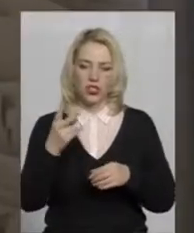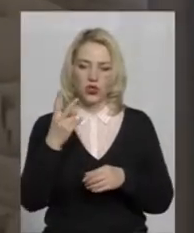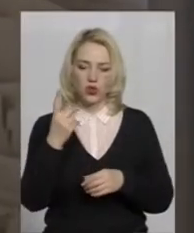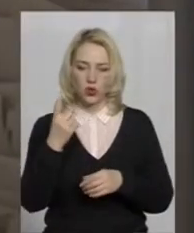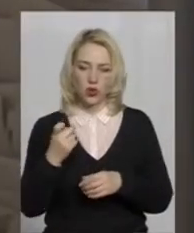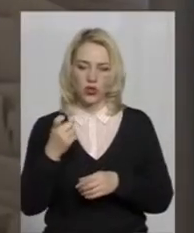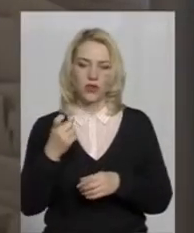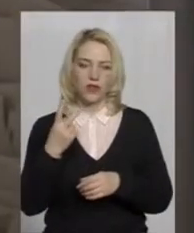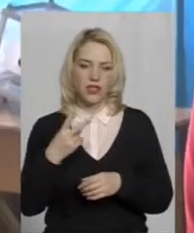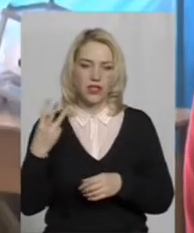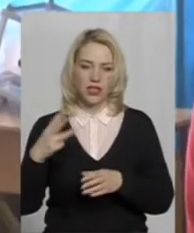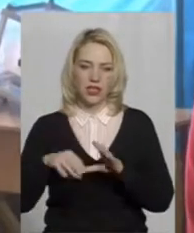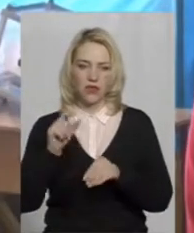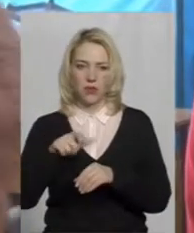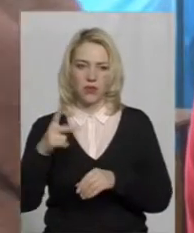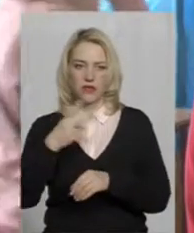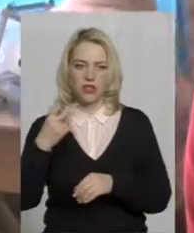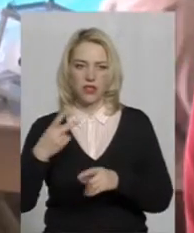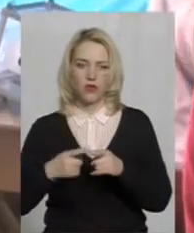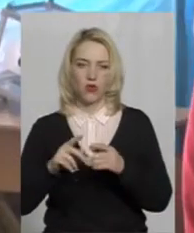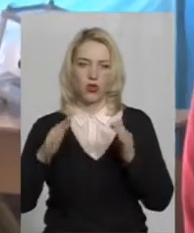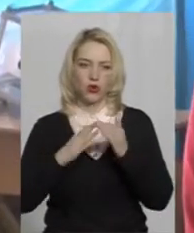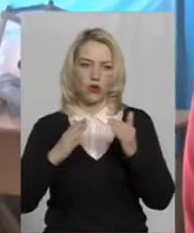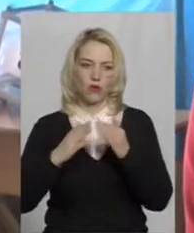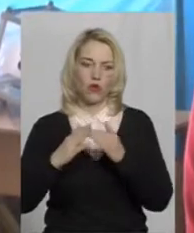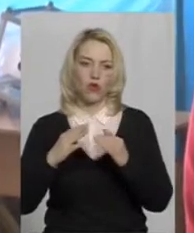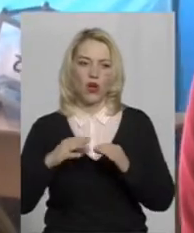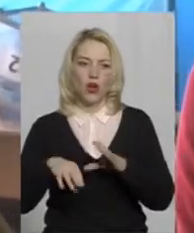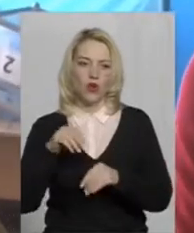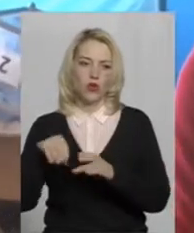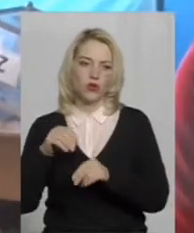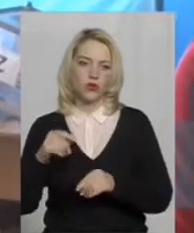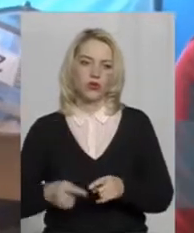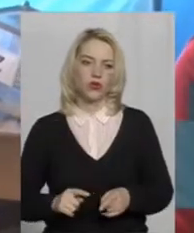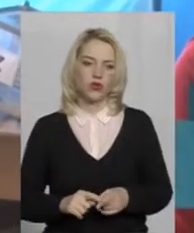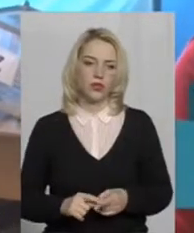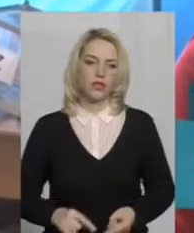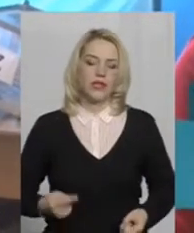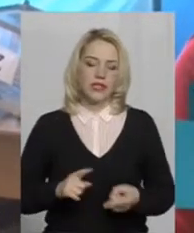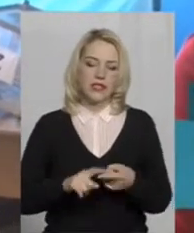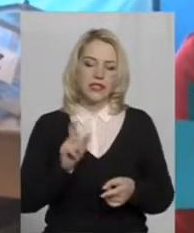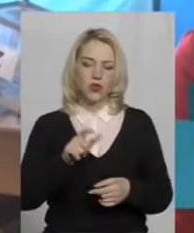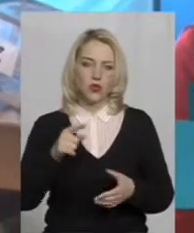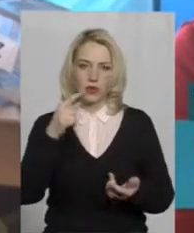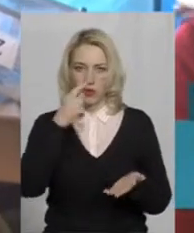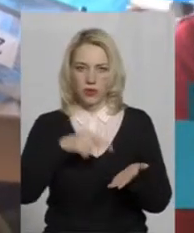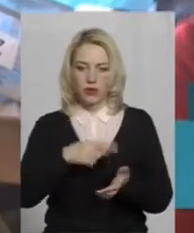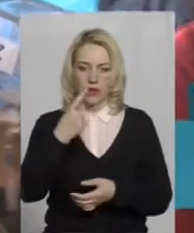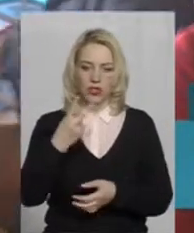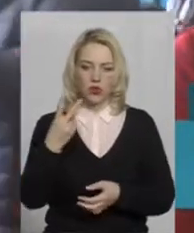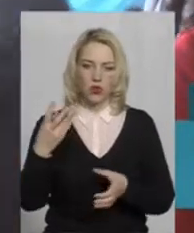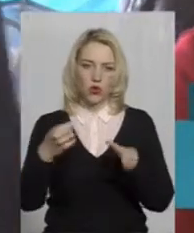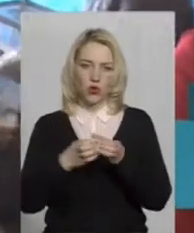голосують на Думу, каже Анна Процюк, голова дільничної виборчої комісії. До цій категорії належать люди першої, другої групи